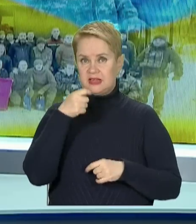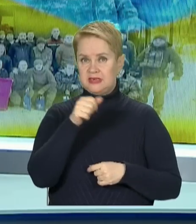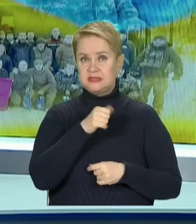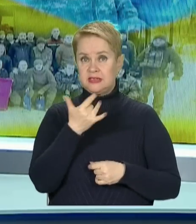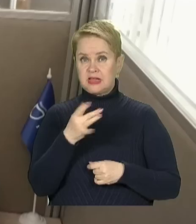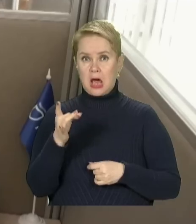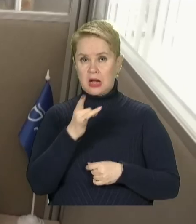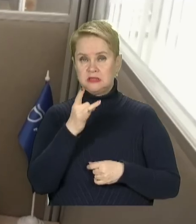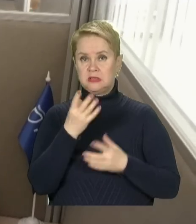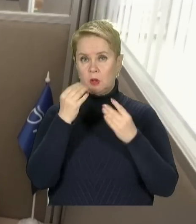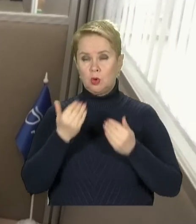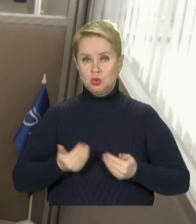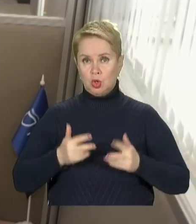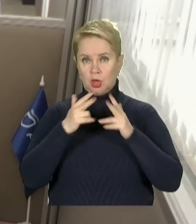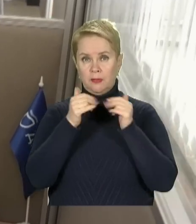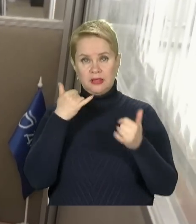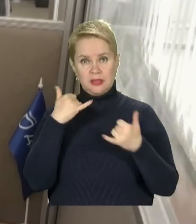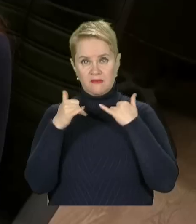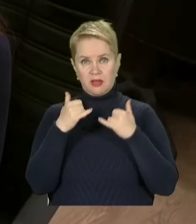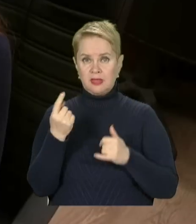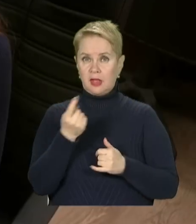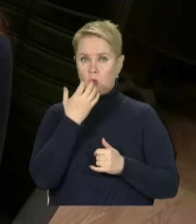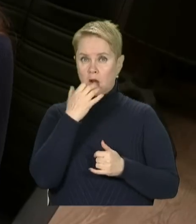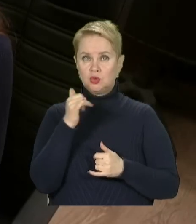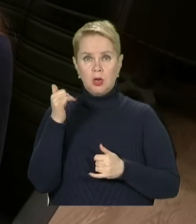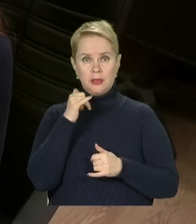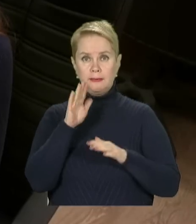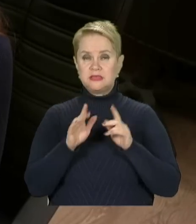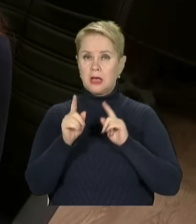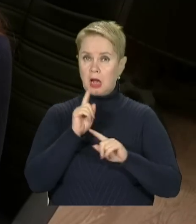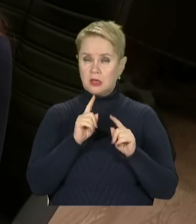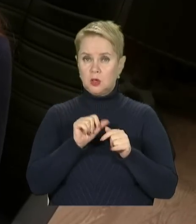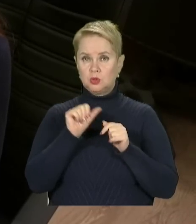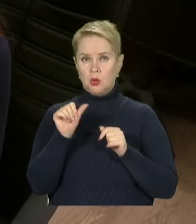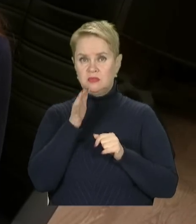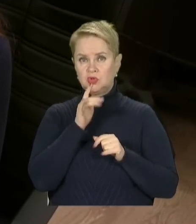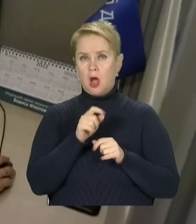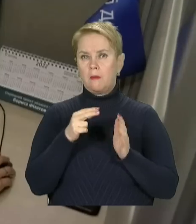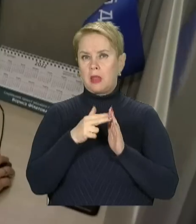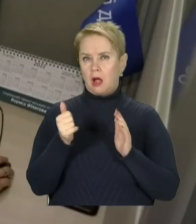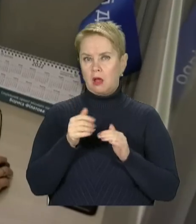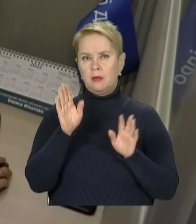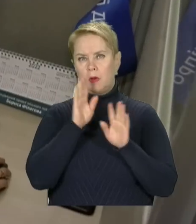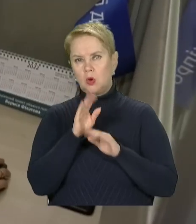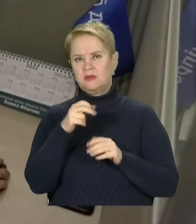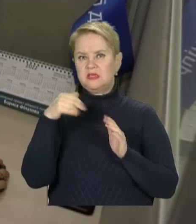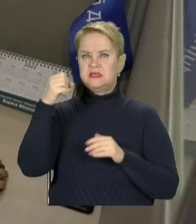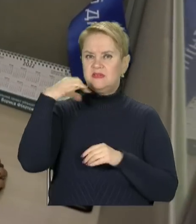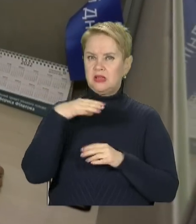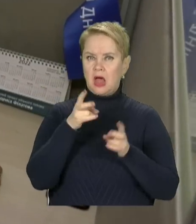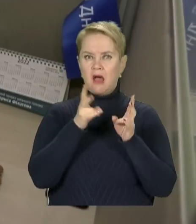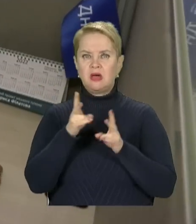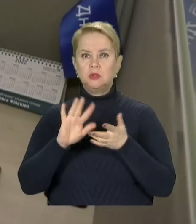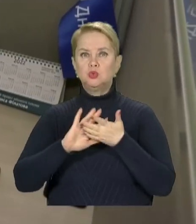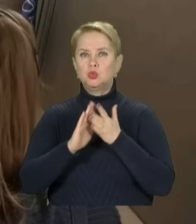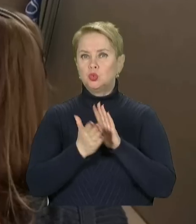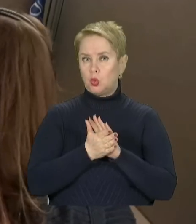Саме стільки разів за добо жителі Дніпра телефонують на єдину гарячу лінію міськради. Зокрема, під час влекауту негоди, відключень світла та аварійних